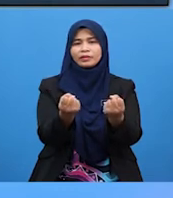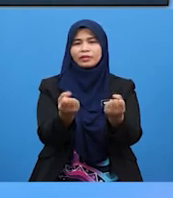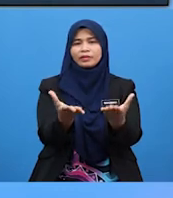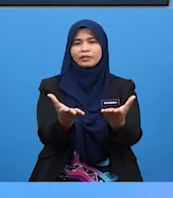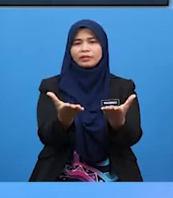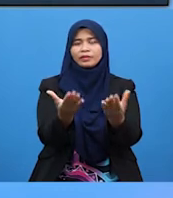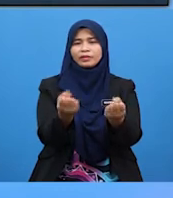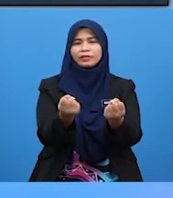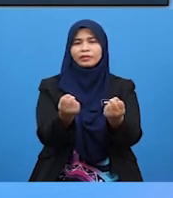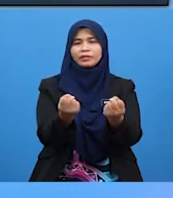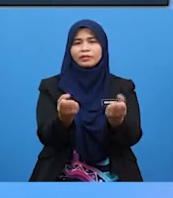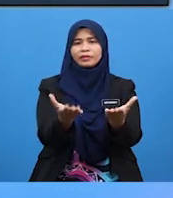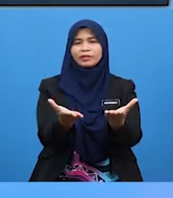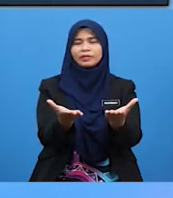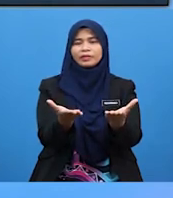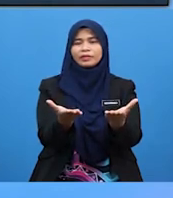genggam semula